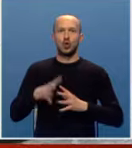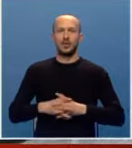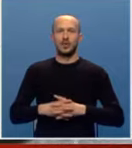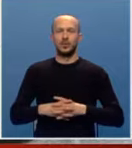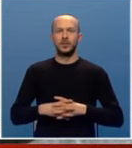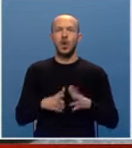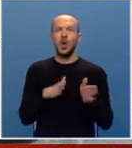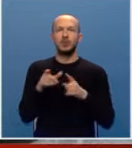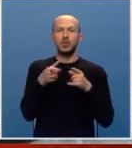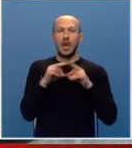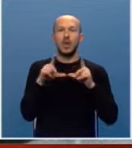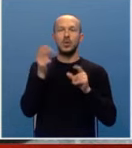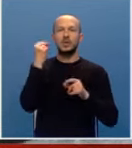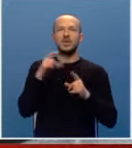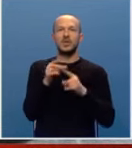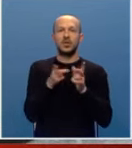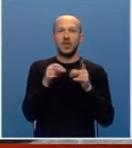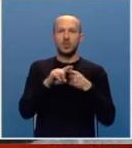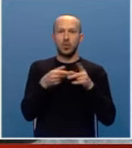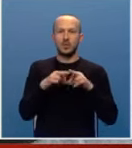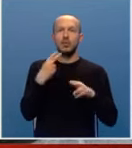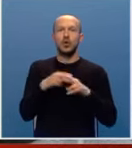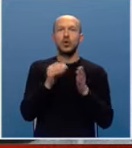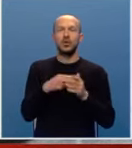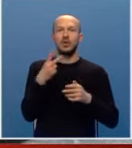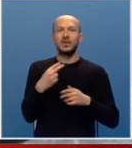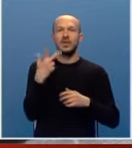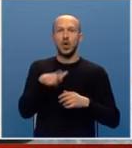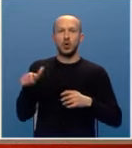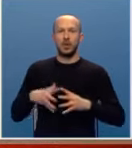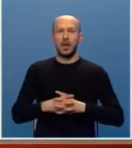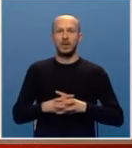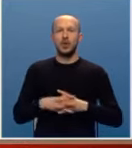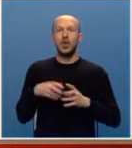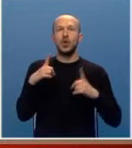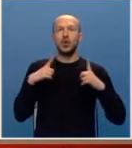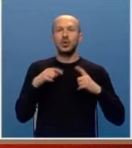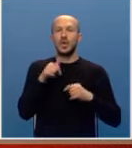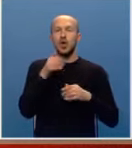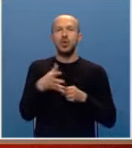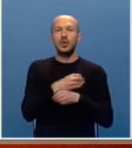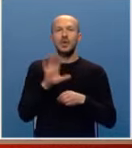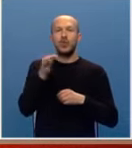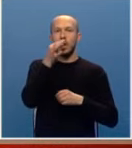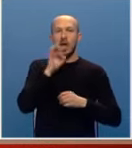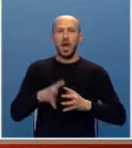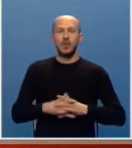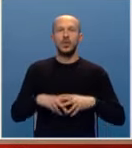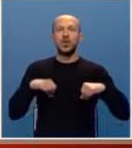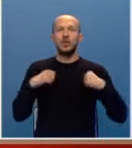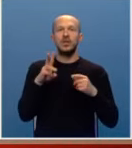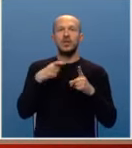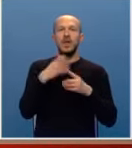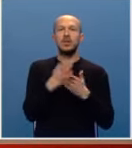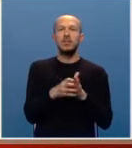Osim šele, u Srpskoj od cistične fibroze boluju još 23 osobe. Očekuje se da će im upotrebom ovog lijeka životni